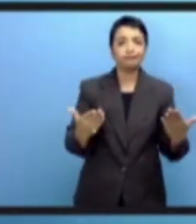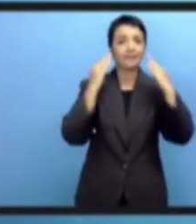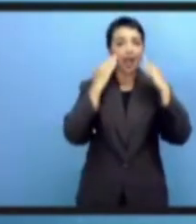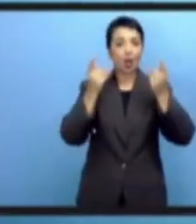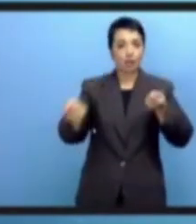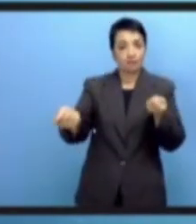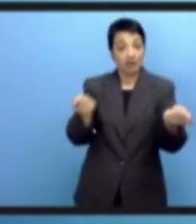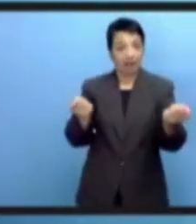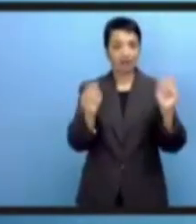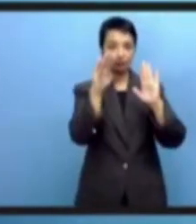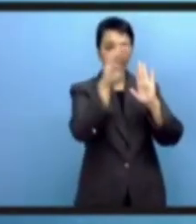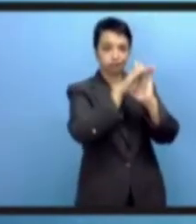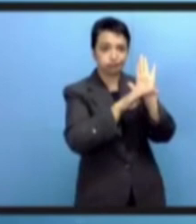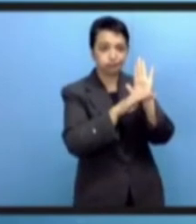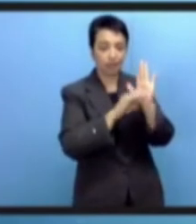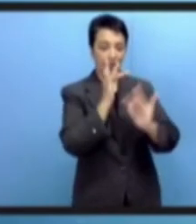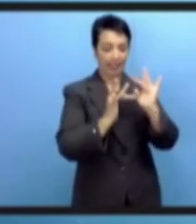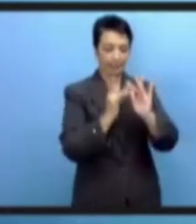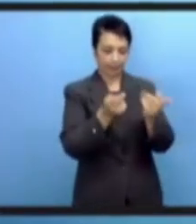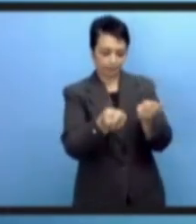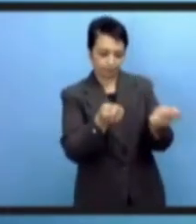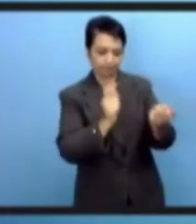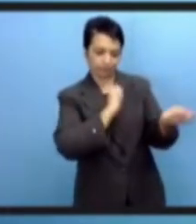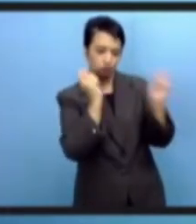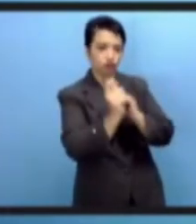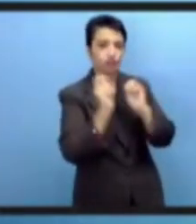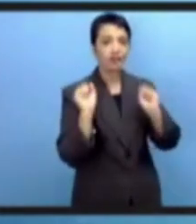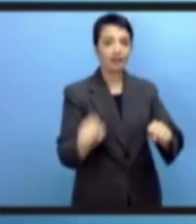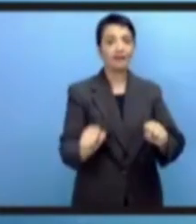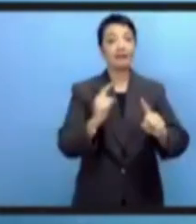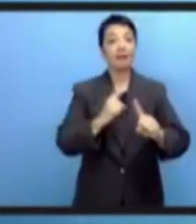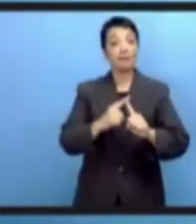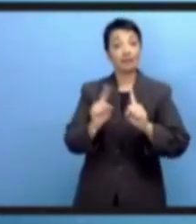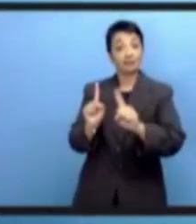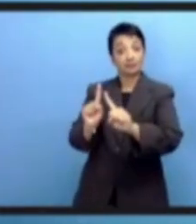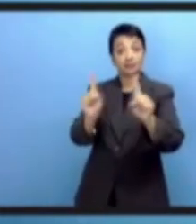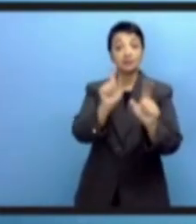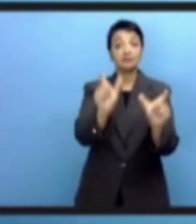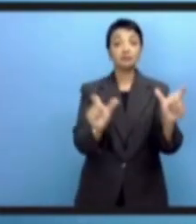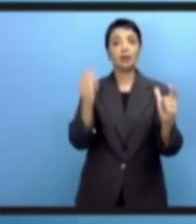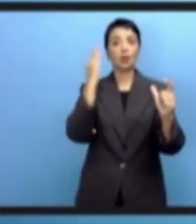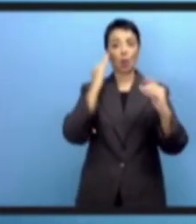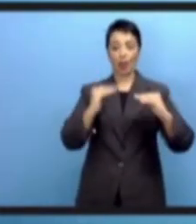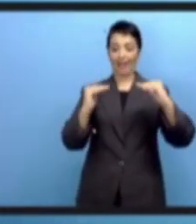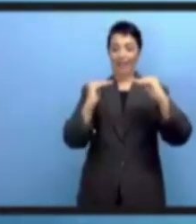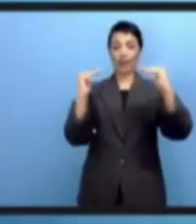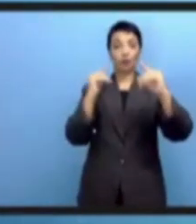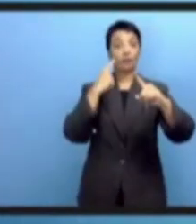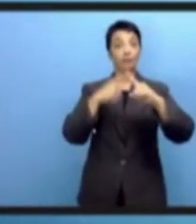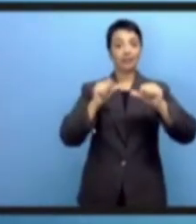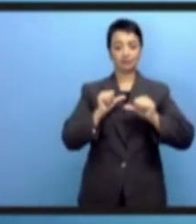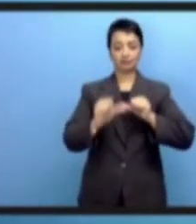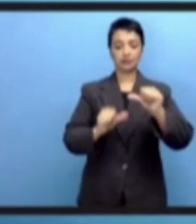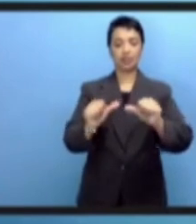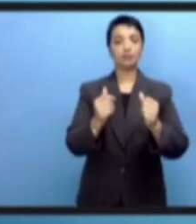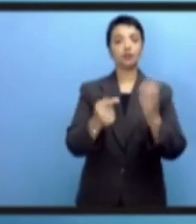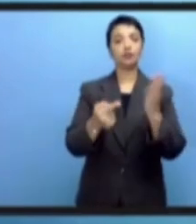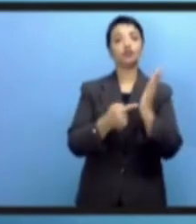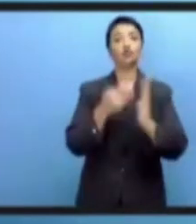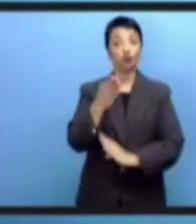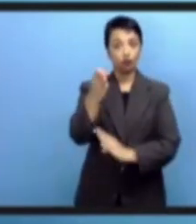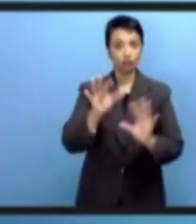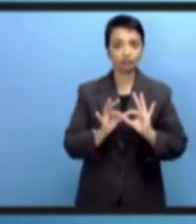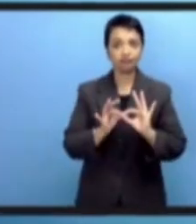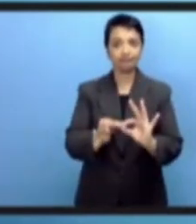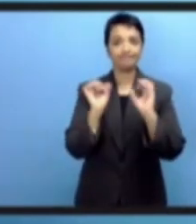Однако наша задача осталась прежним. Нам нужно сформировать такую систему управления интернетом, которая обеспечит наше общее будущее и равный